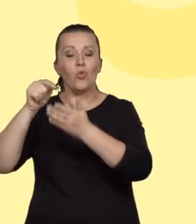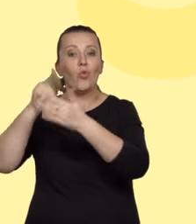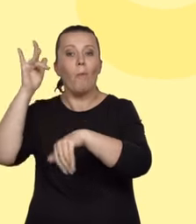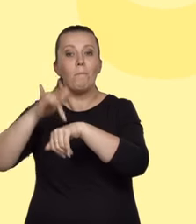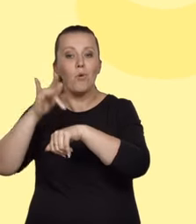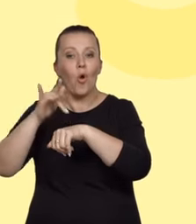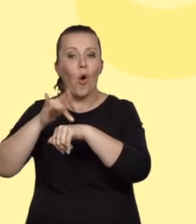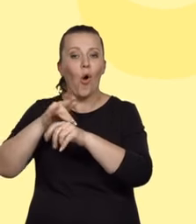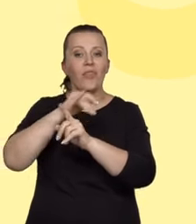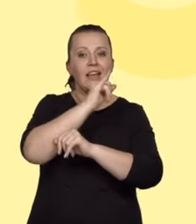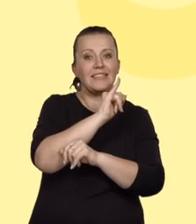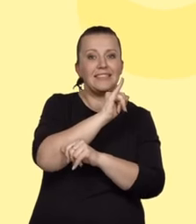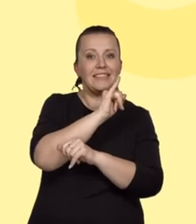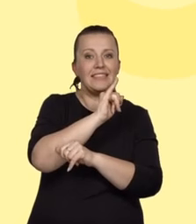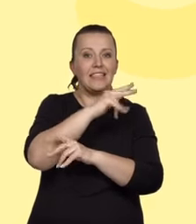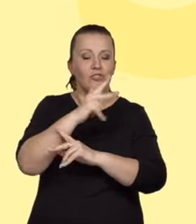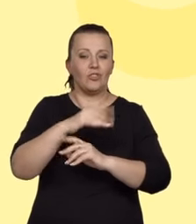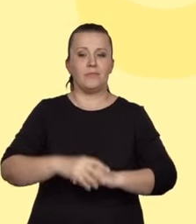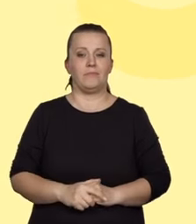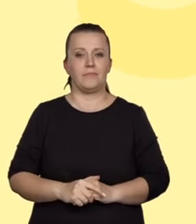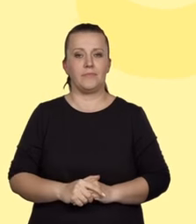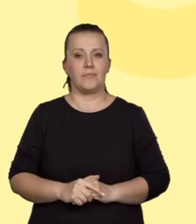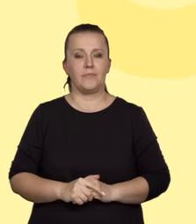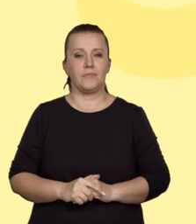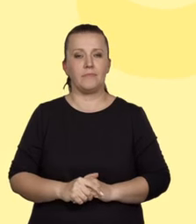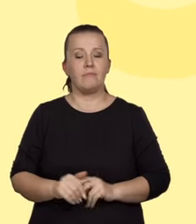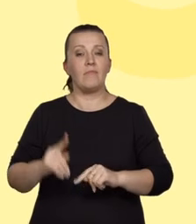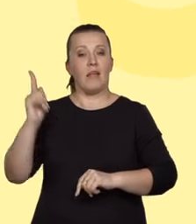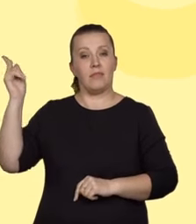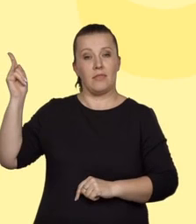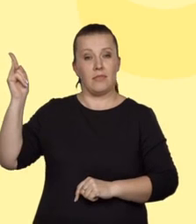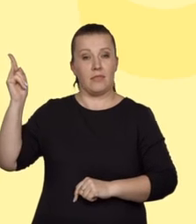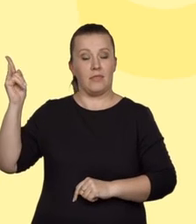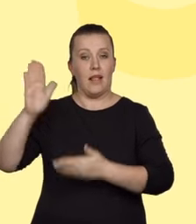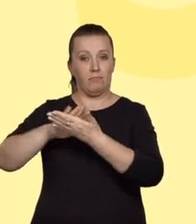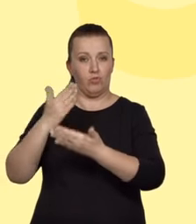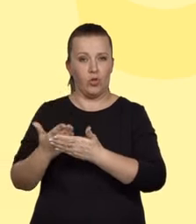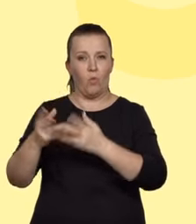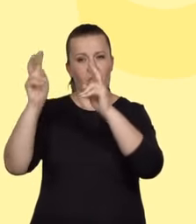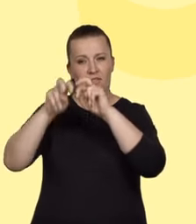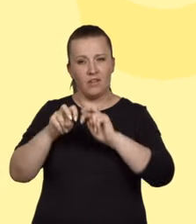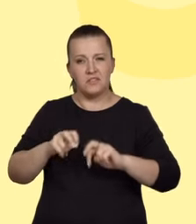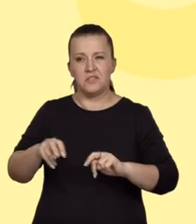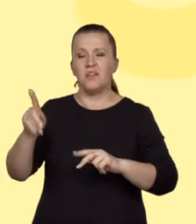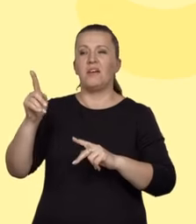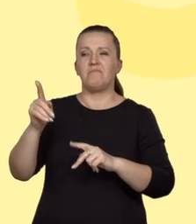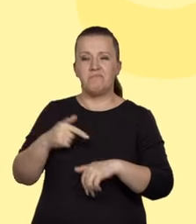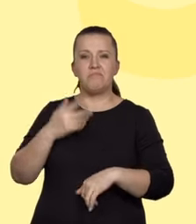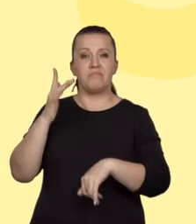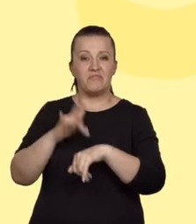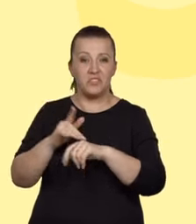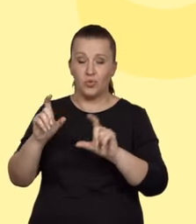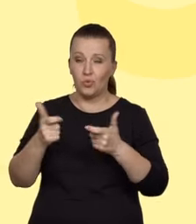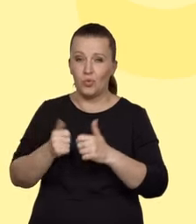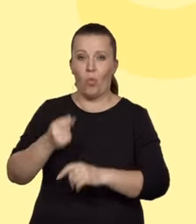jodu cząsteczkowego. Analiza odpowiedzi przedstawionej na tej planszy pozwala stwierdzić, że w tym przypadku